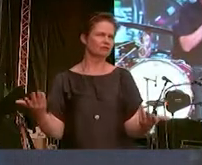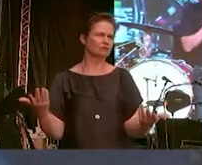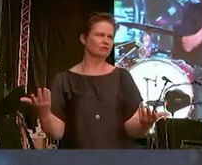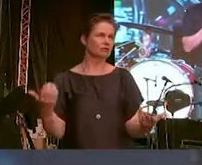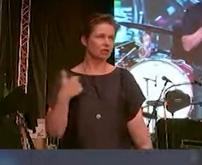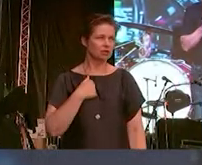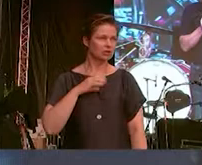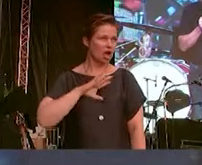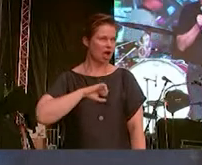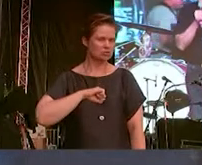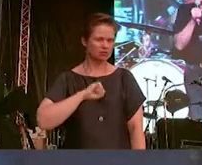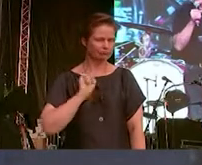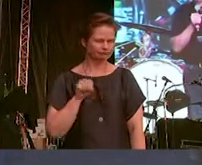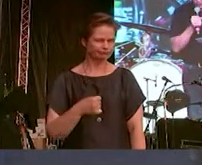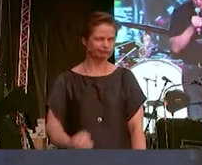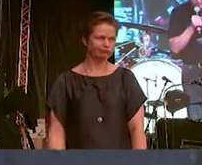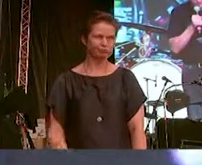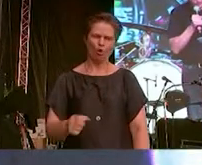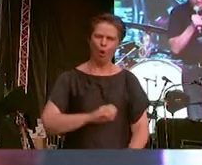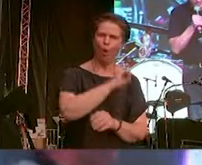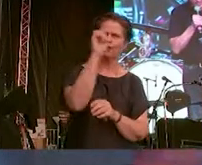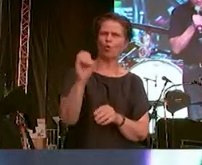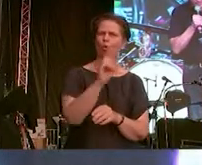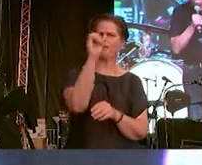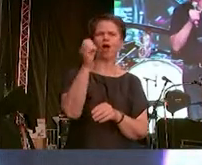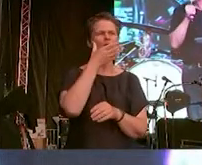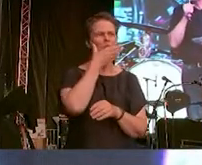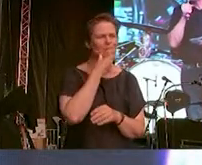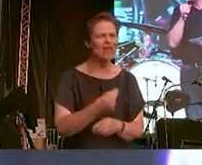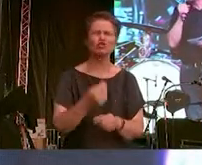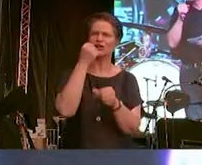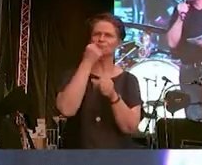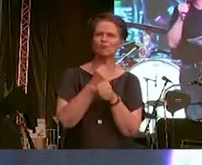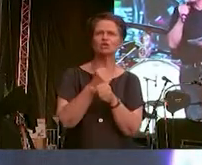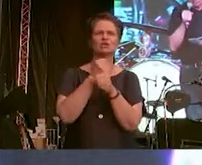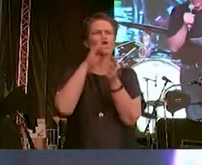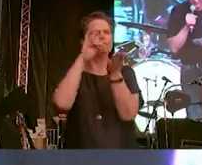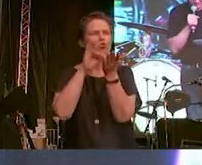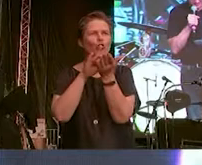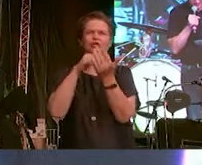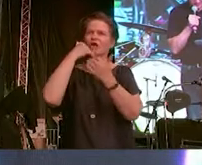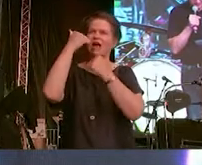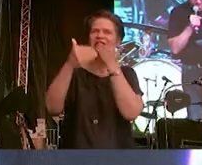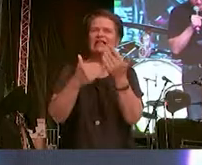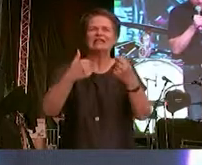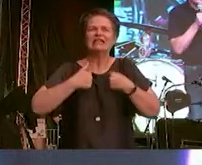unerträglich, dass sich heutzutage Menschen in Europa dafür rechtfertigen müssen, dass sie anderen das Leben retten.